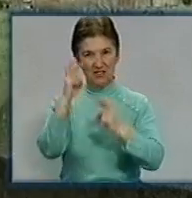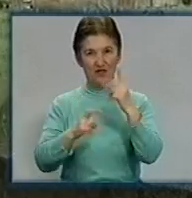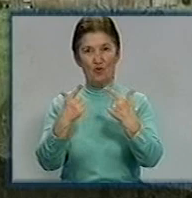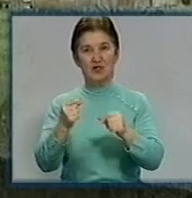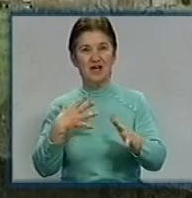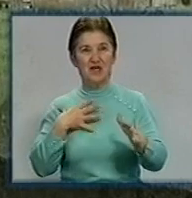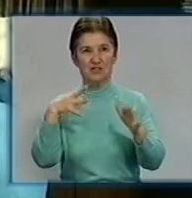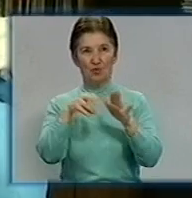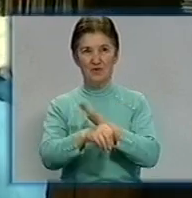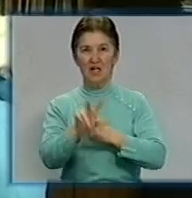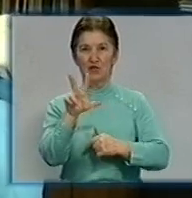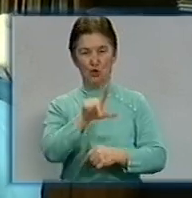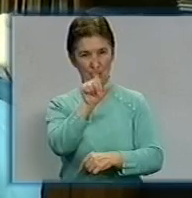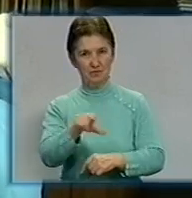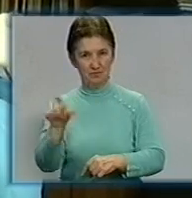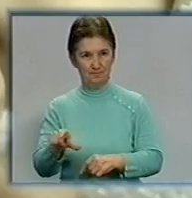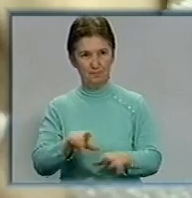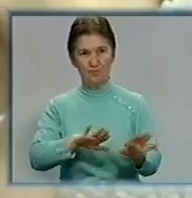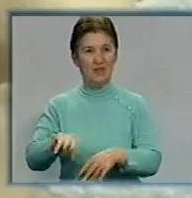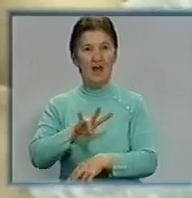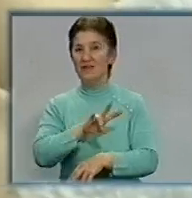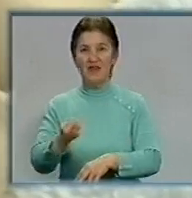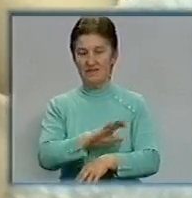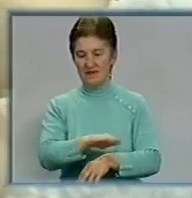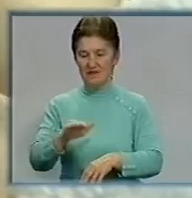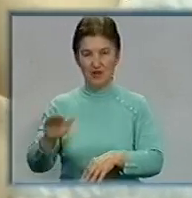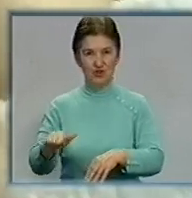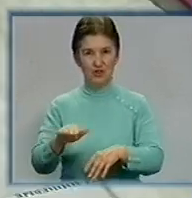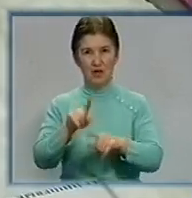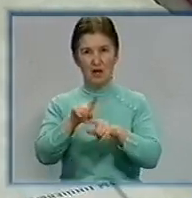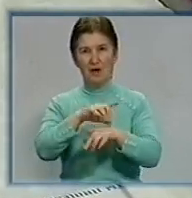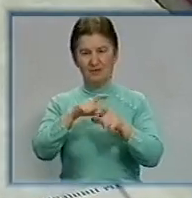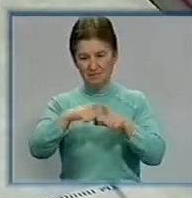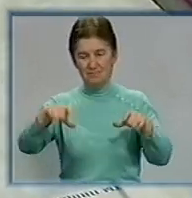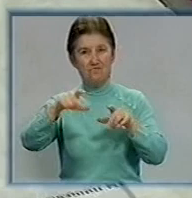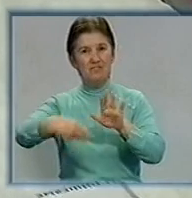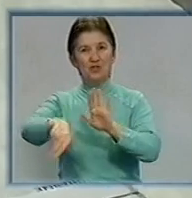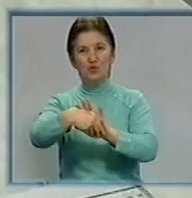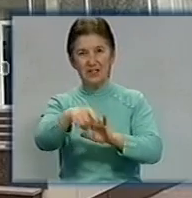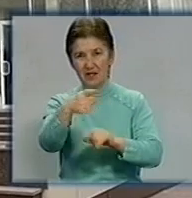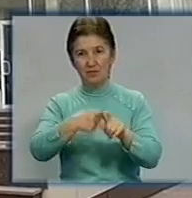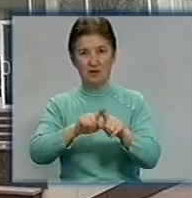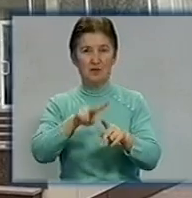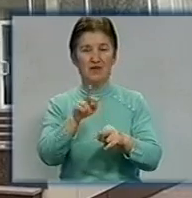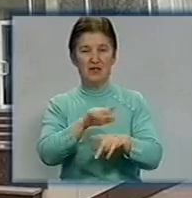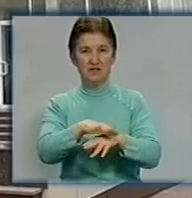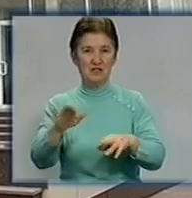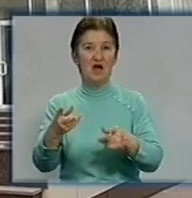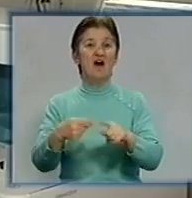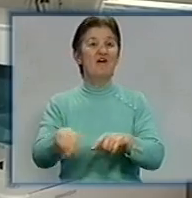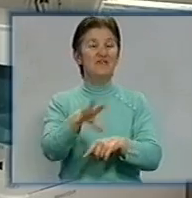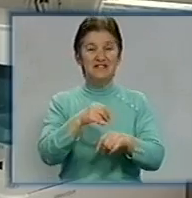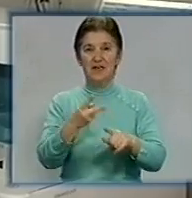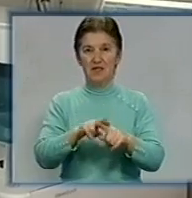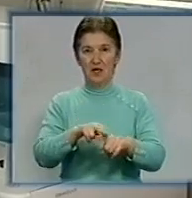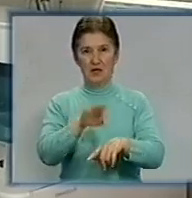працівників. Не дитячі проблеми малечі, підгузки поставили під загрозу, життя немовляти. Все для пацієнта.